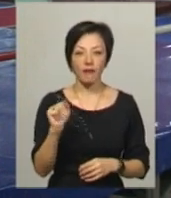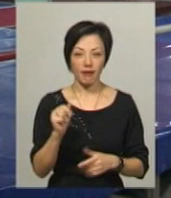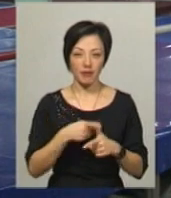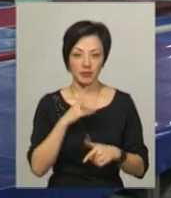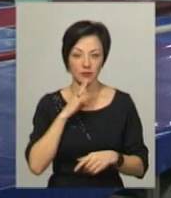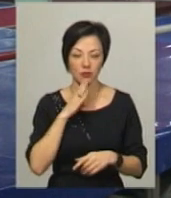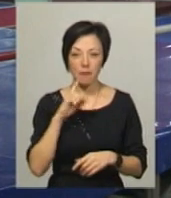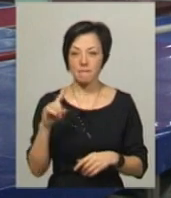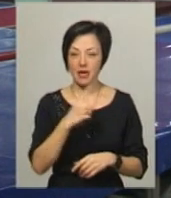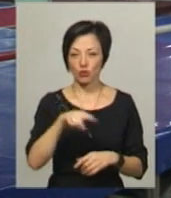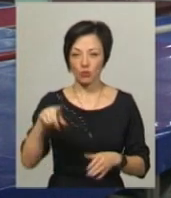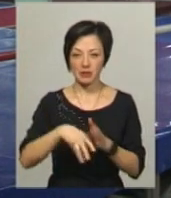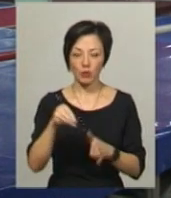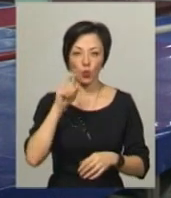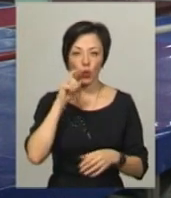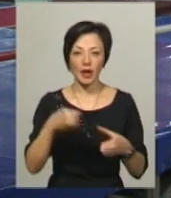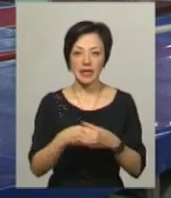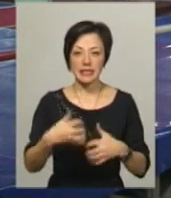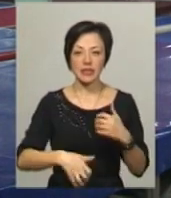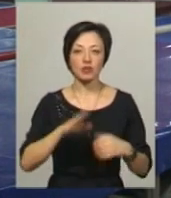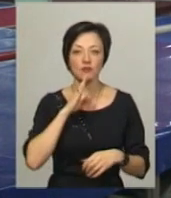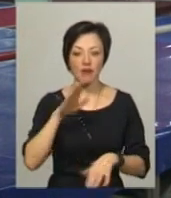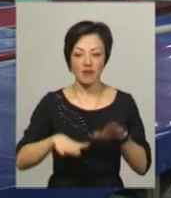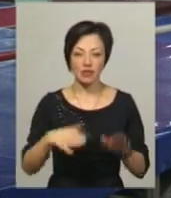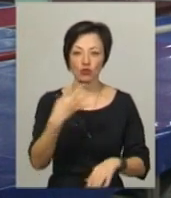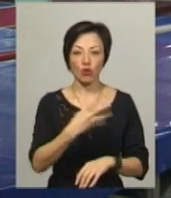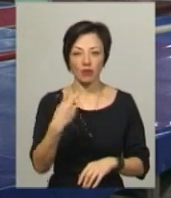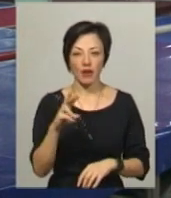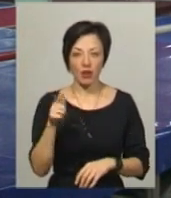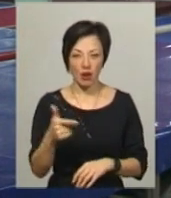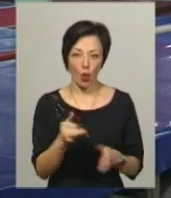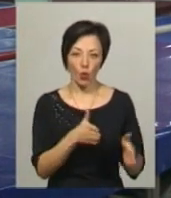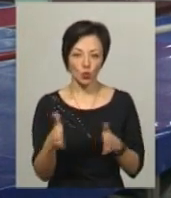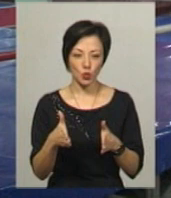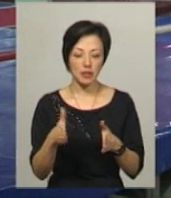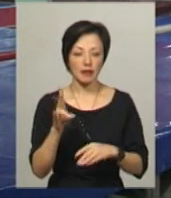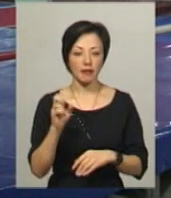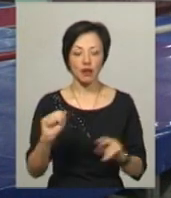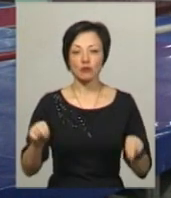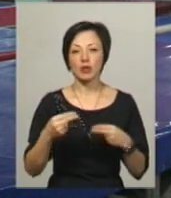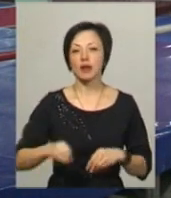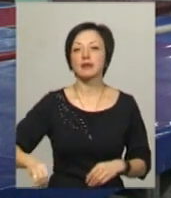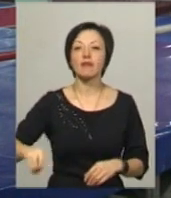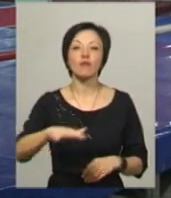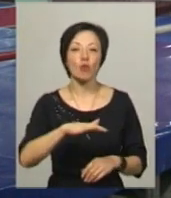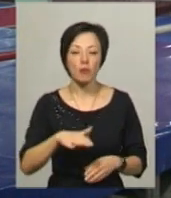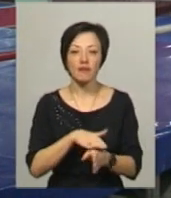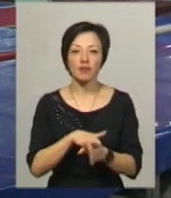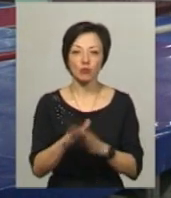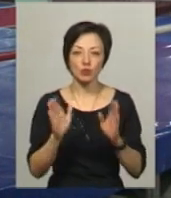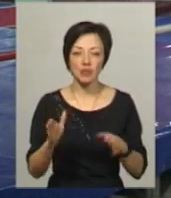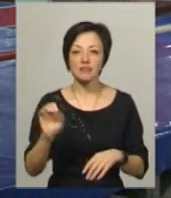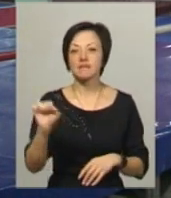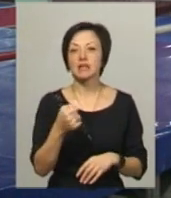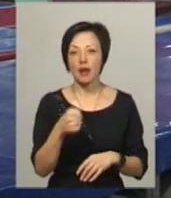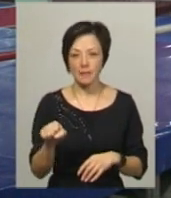нас в збірної країни серед дівчат, вважає 42 кг. І готується на чемпіонат Європи, який відбудеться в